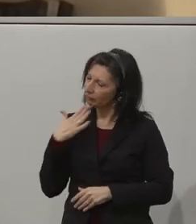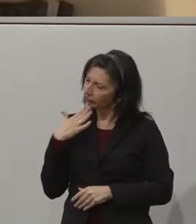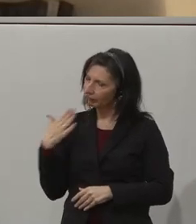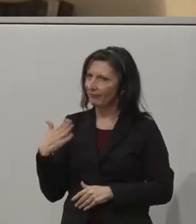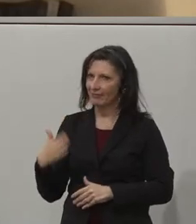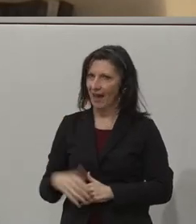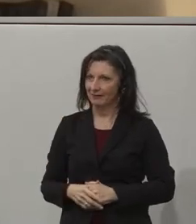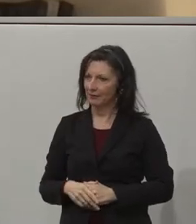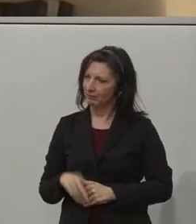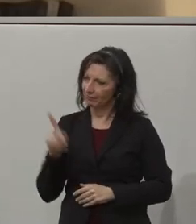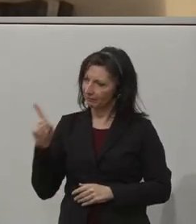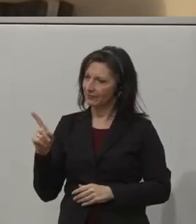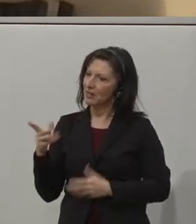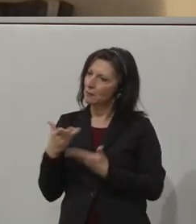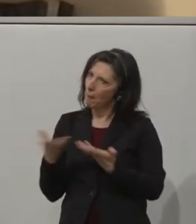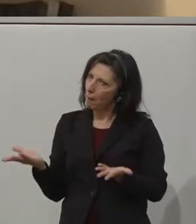your presentation.